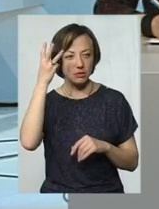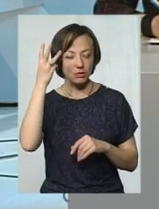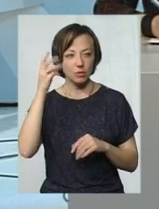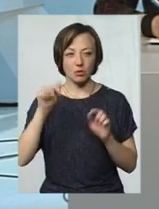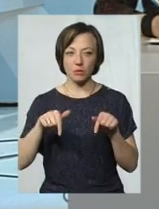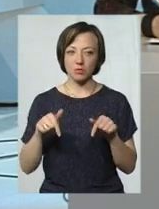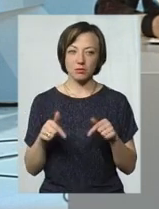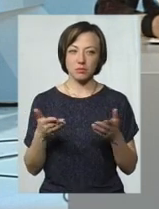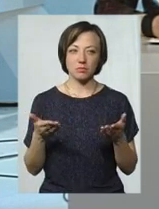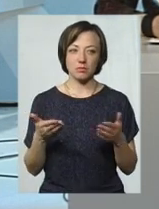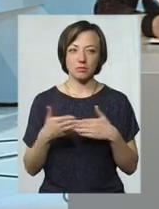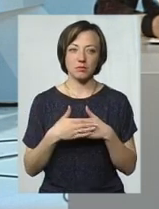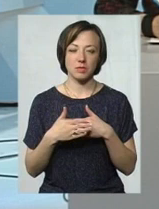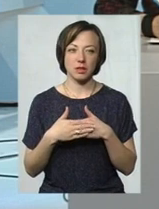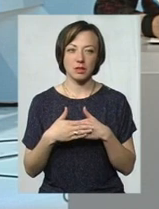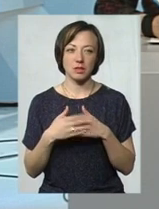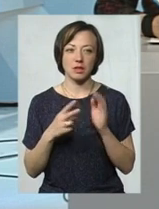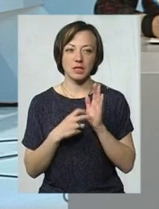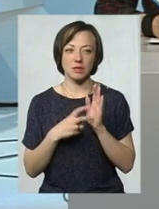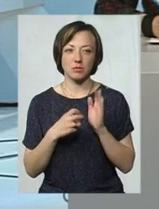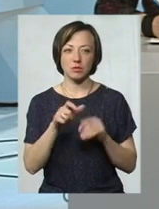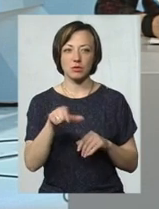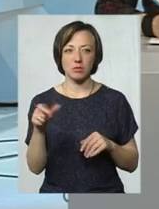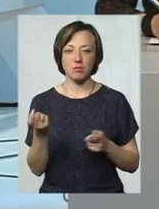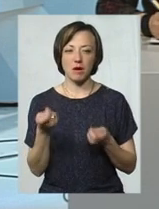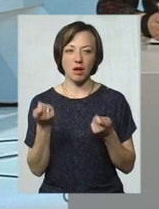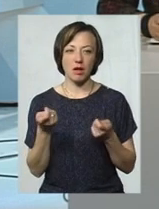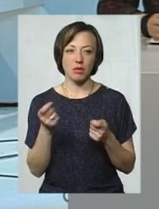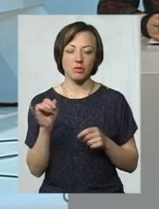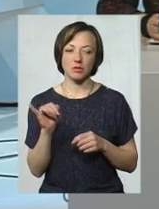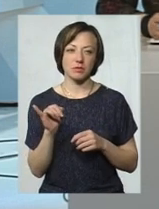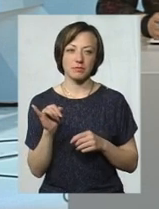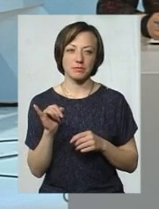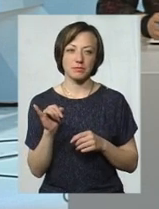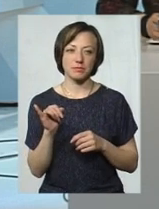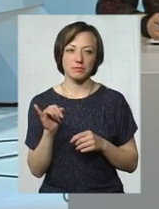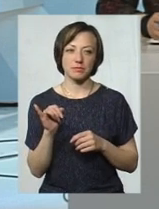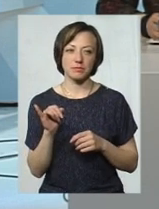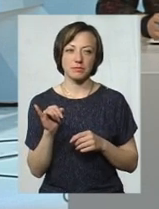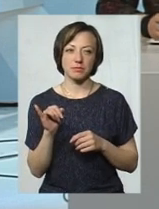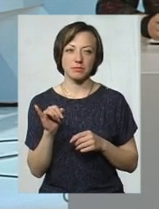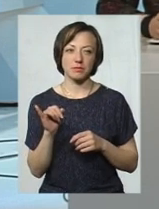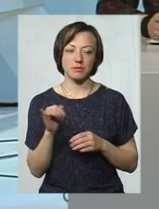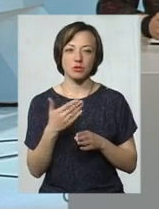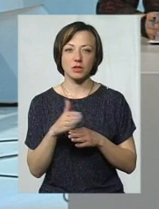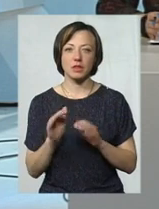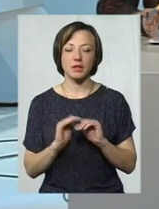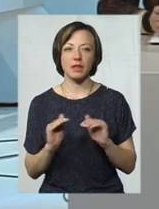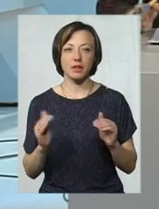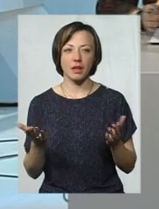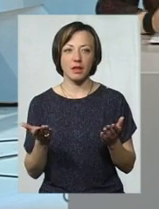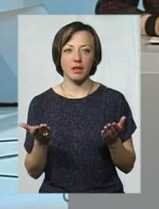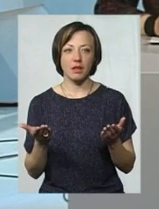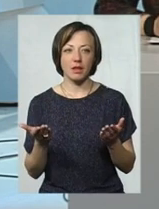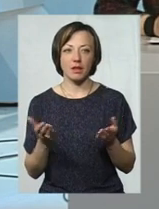саме з Хмельницького, ну, там біля 700 чоловік. Ну, зовсім мало, і, напевно, там певна частка дітей, які, ну,